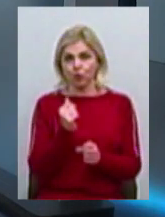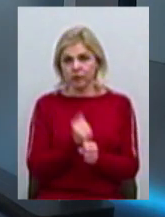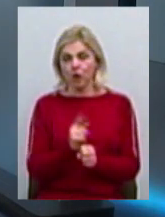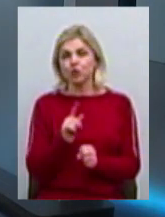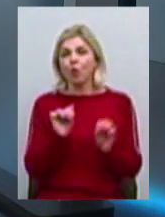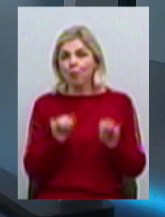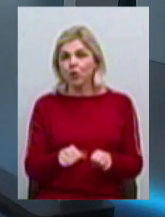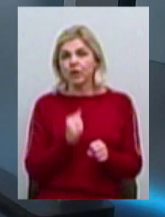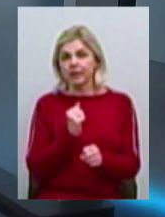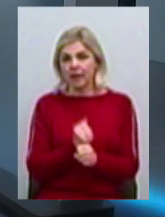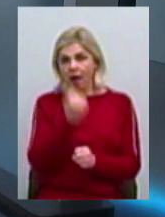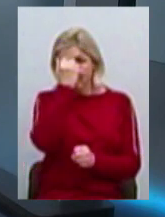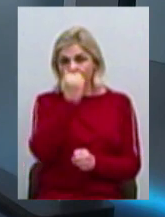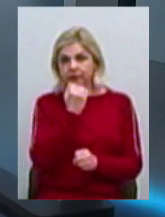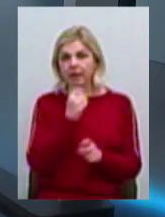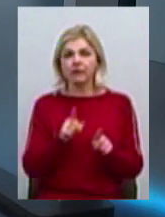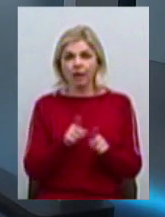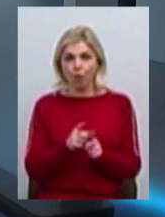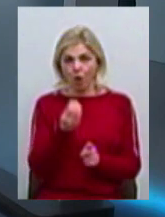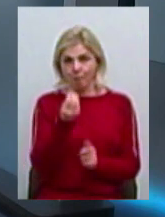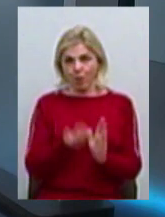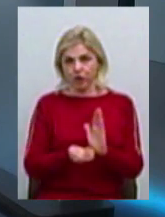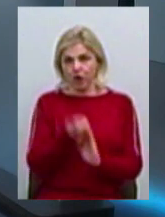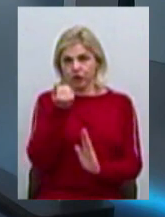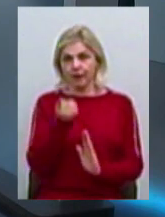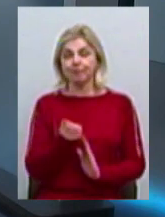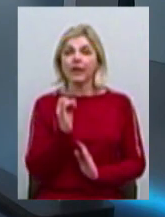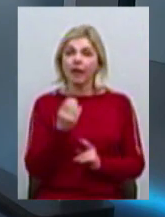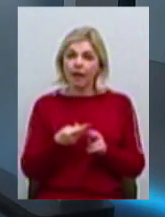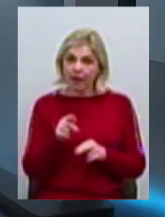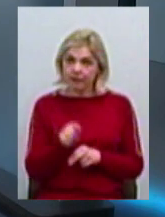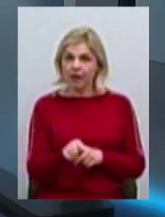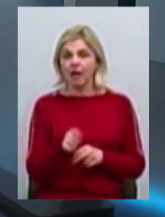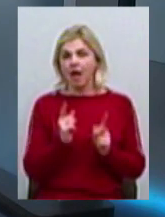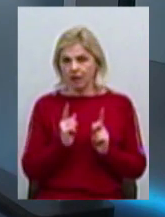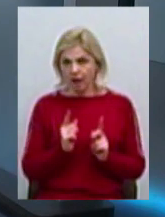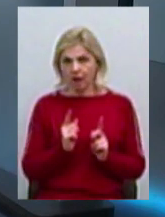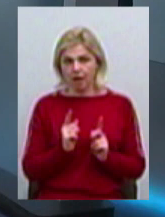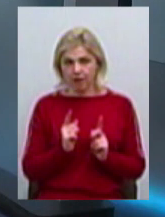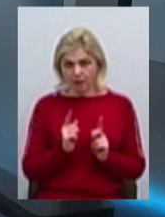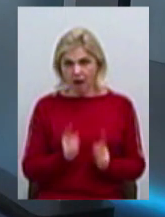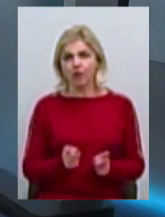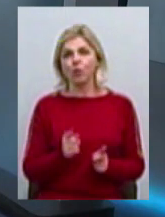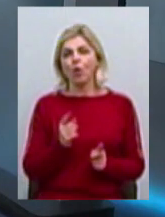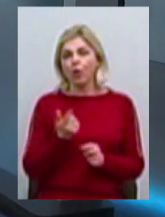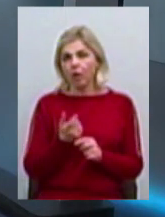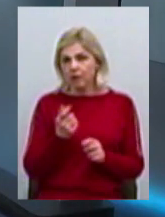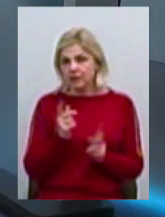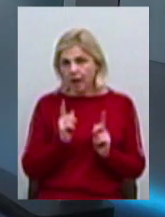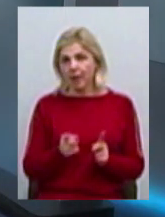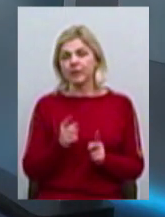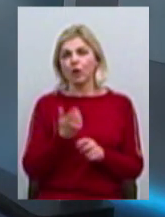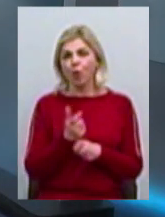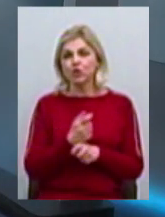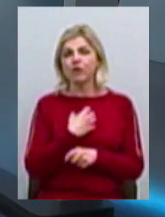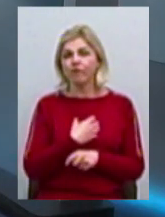зробити, благодаря подобній соответствуючій підтримці. Так що це реальний прорыв. На самом-то деле, дуже важливо,